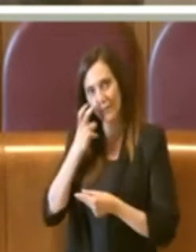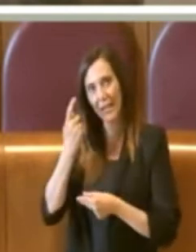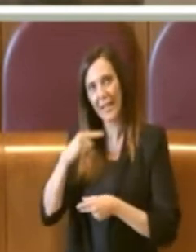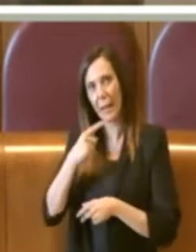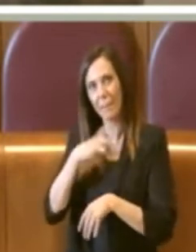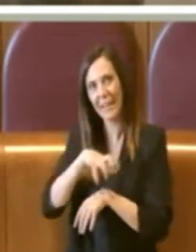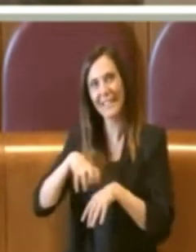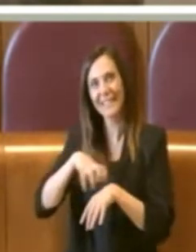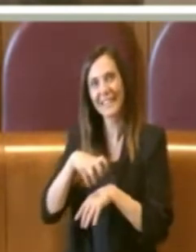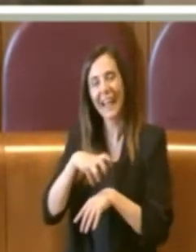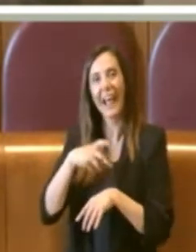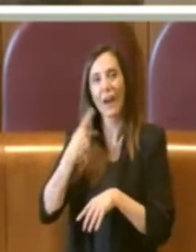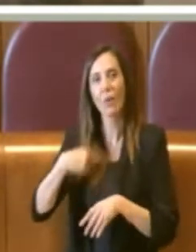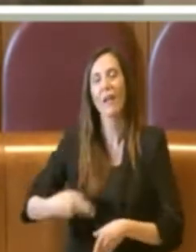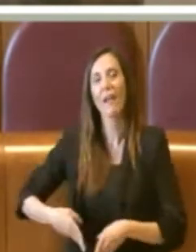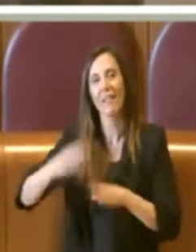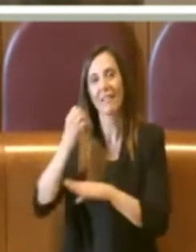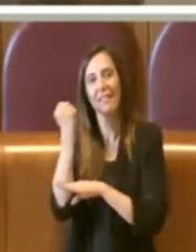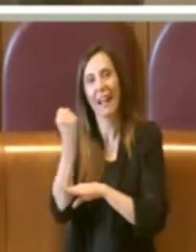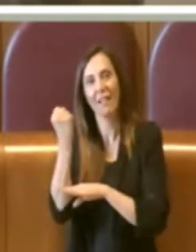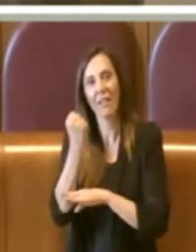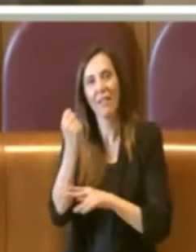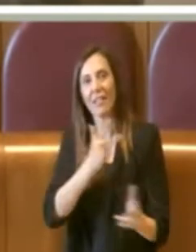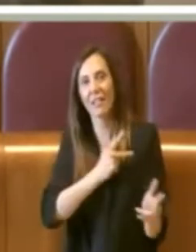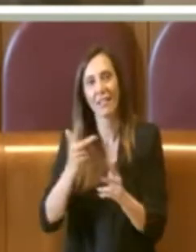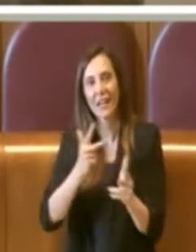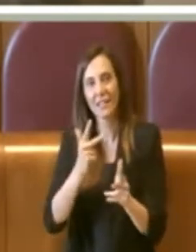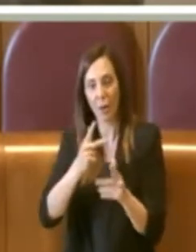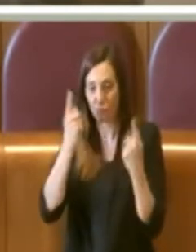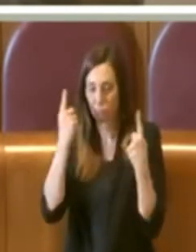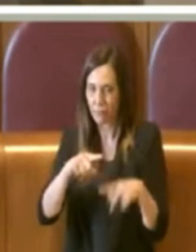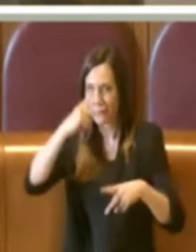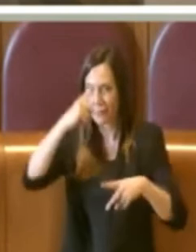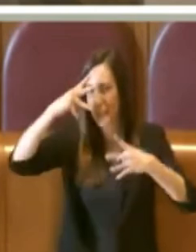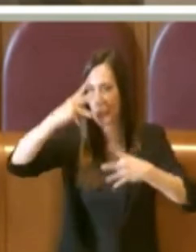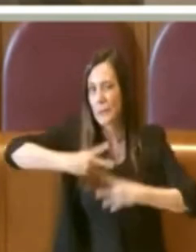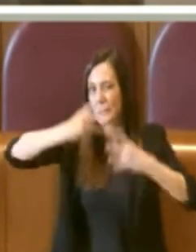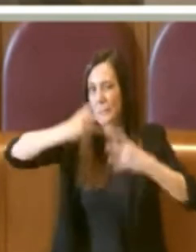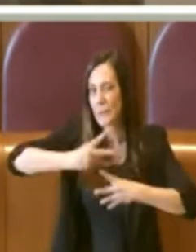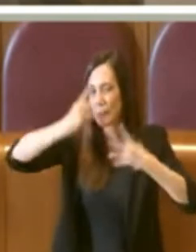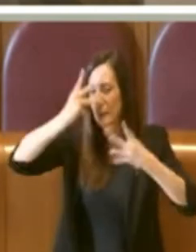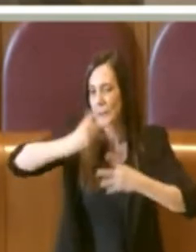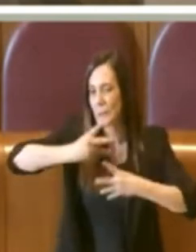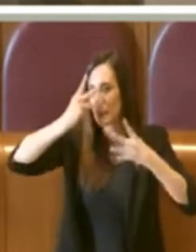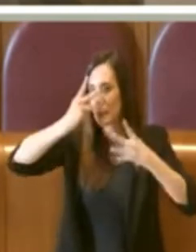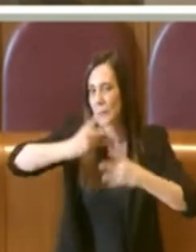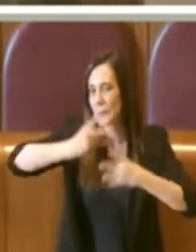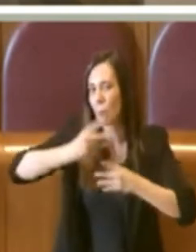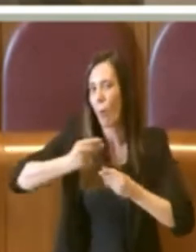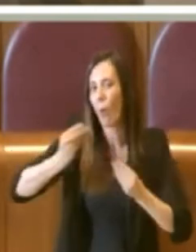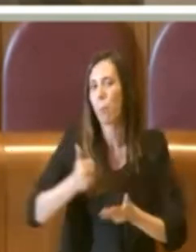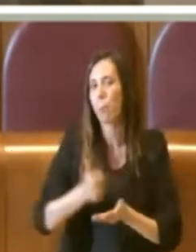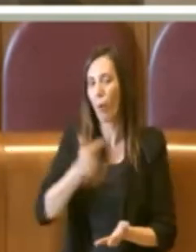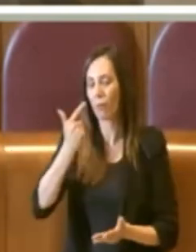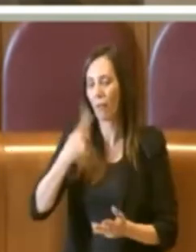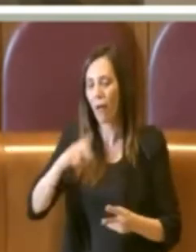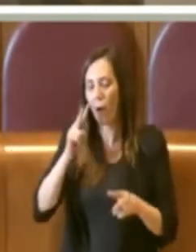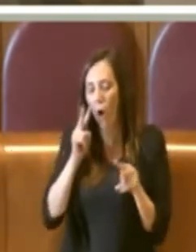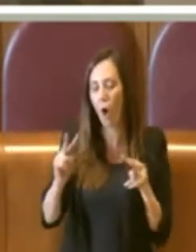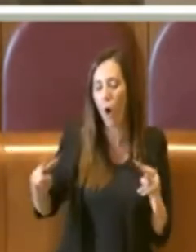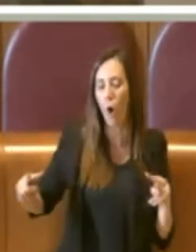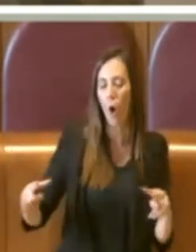Ministero delle Infrastrutture e dei Trasporti. Anche questo sarà un ragionamento importante da fare in un'ottica di nuovo